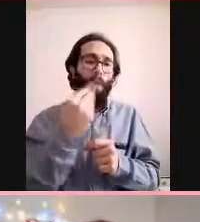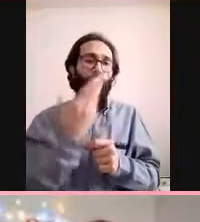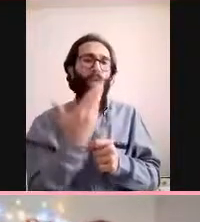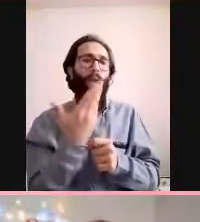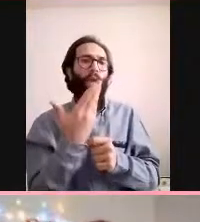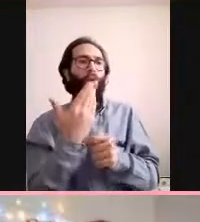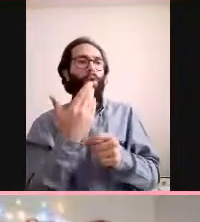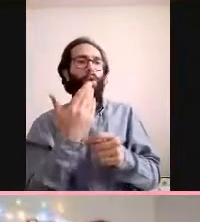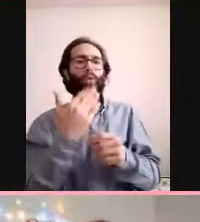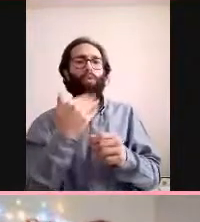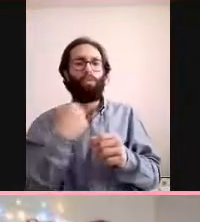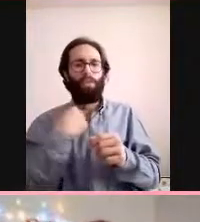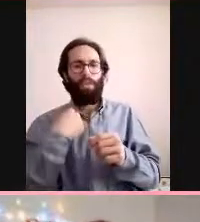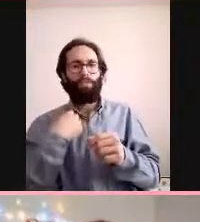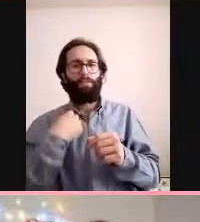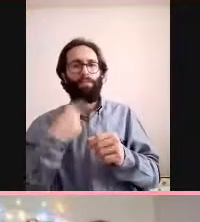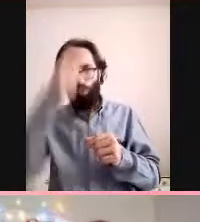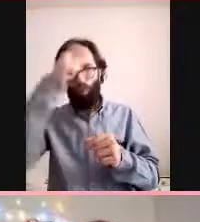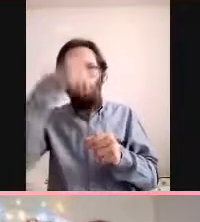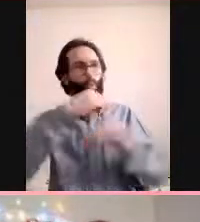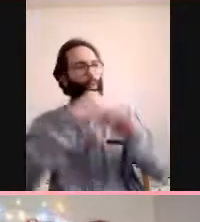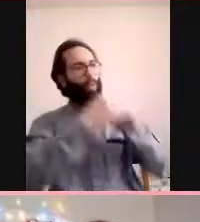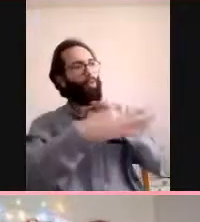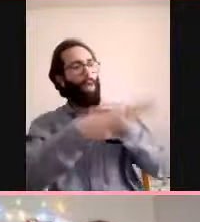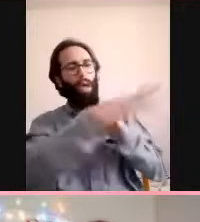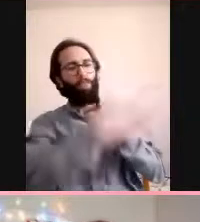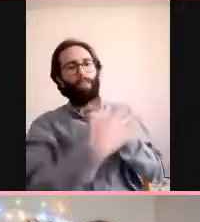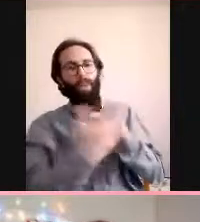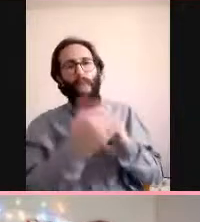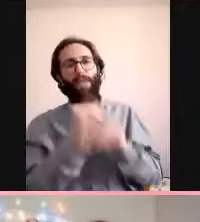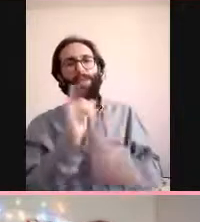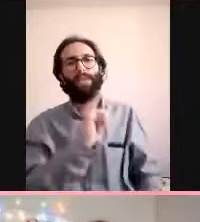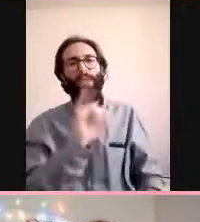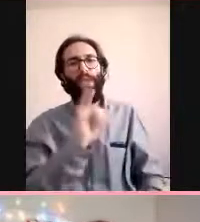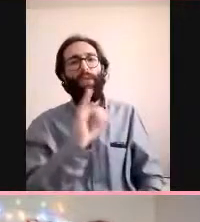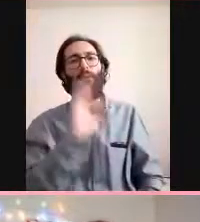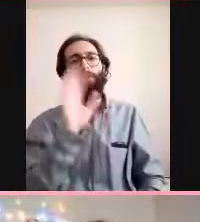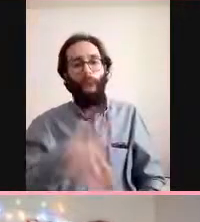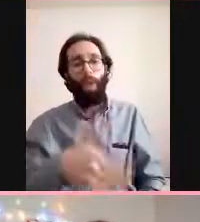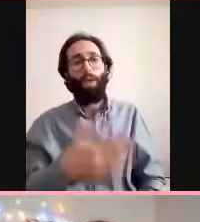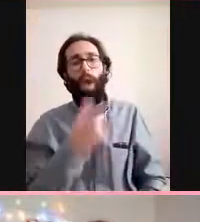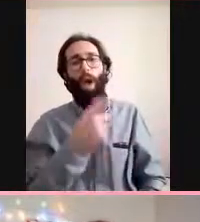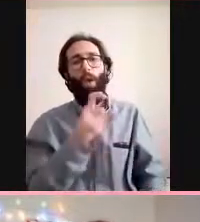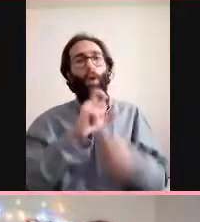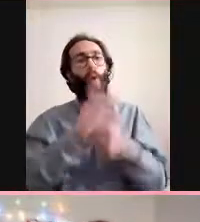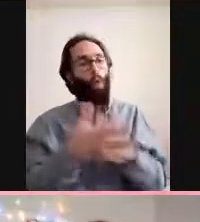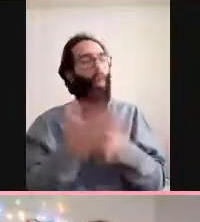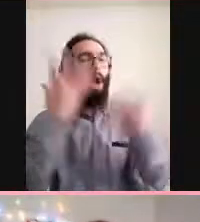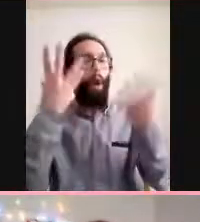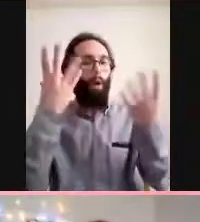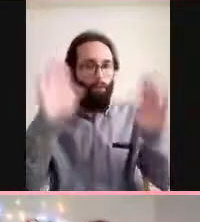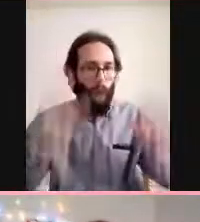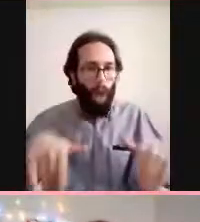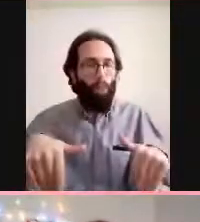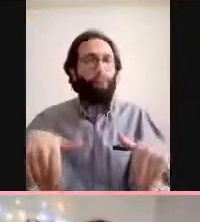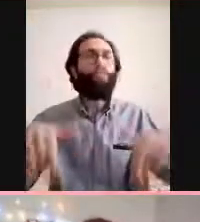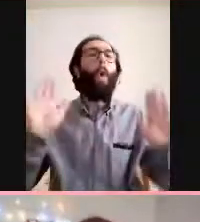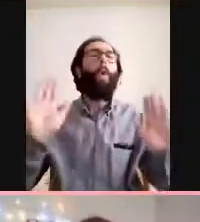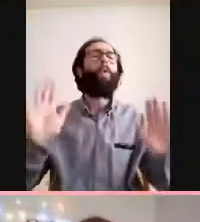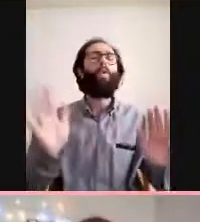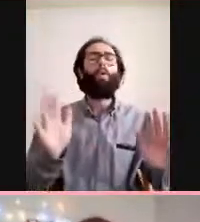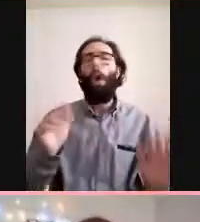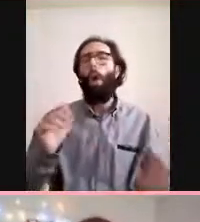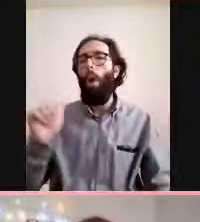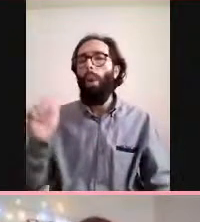için D vitamini ve B12 takviyesi almak zaten genel olarak faydalı hani hastalıktan bağımsız olarak